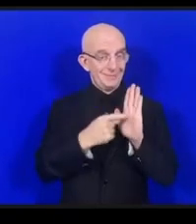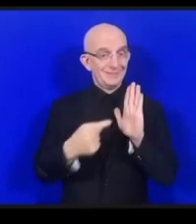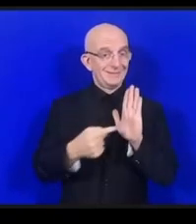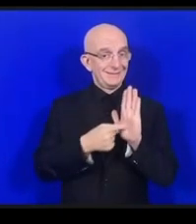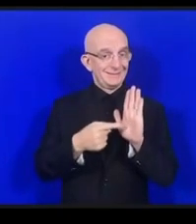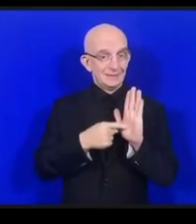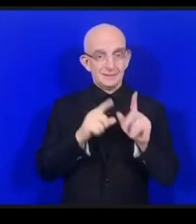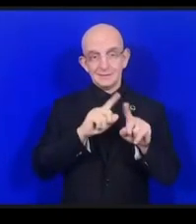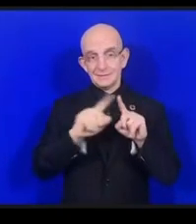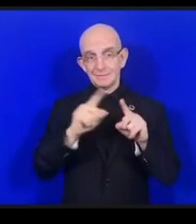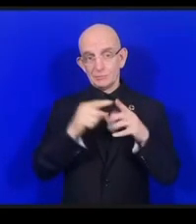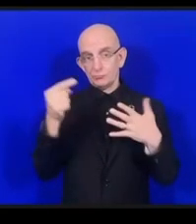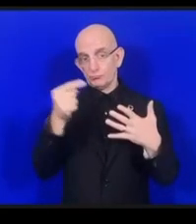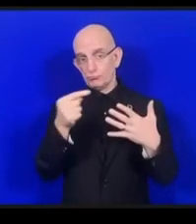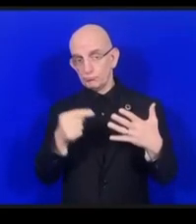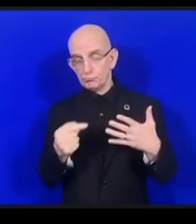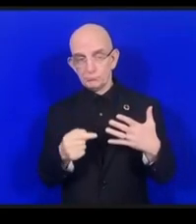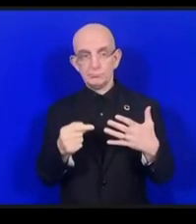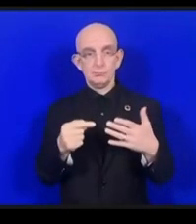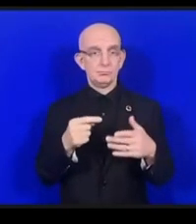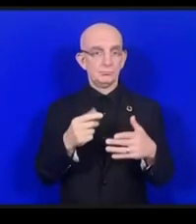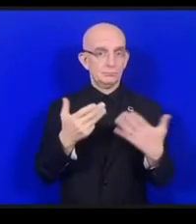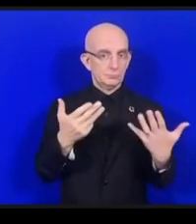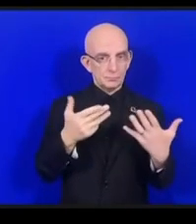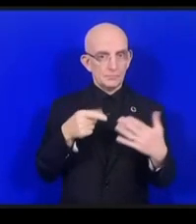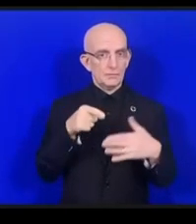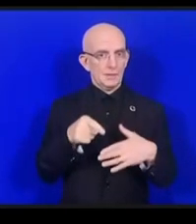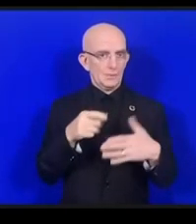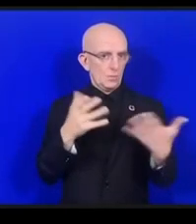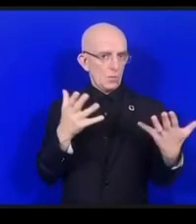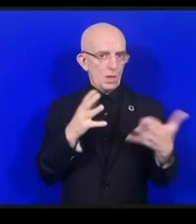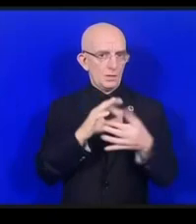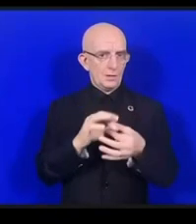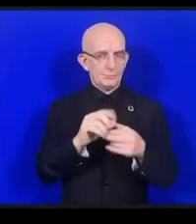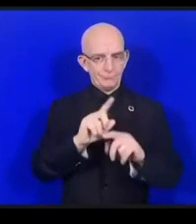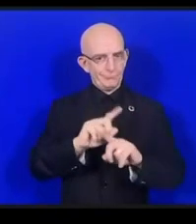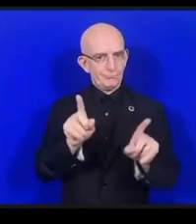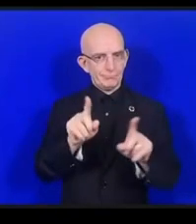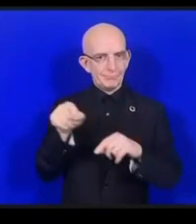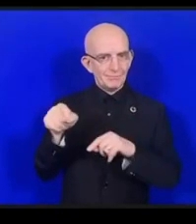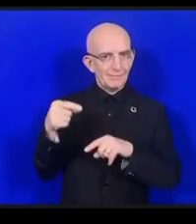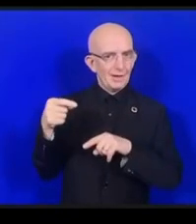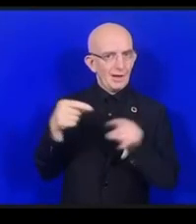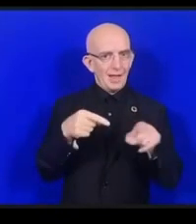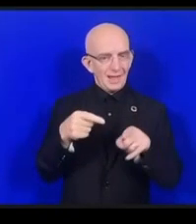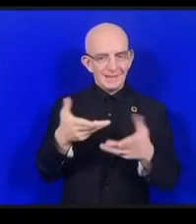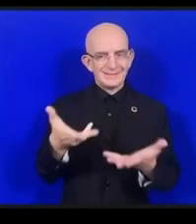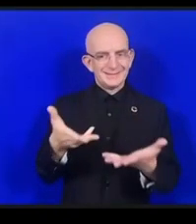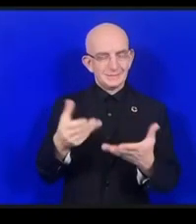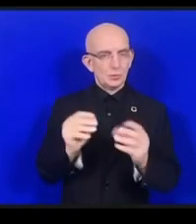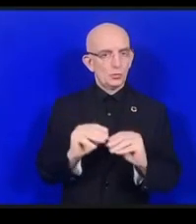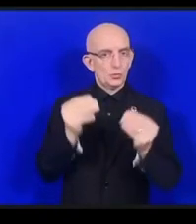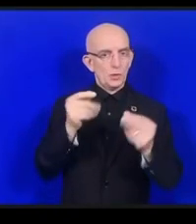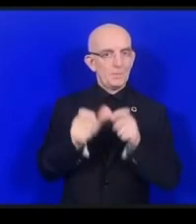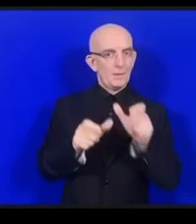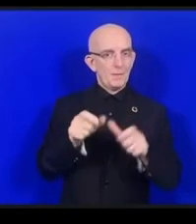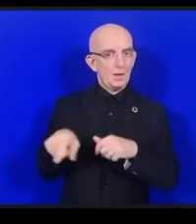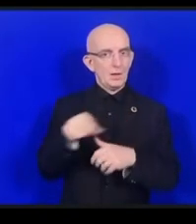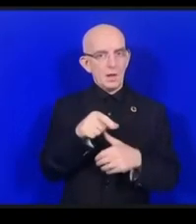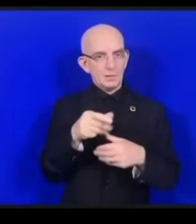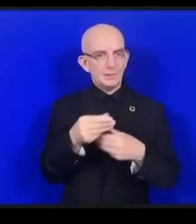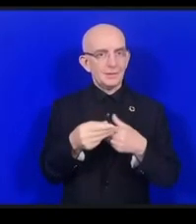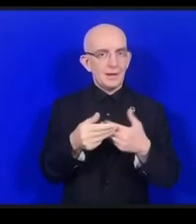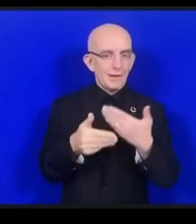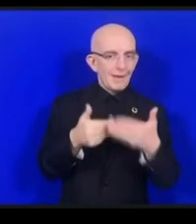い者がインターネットで行ういろんな活動を犯罪としないということそれから25番の